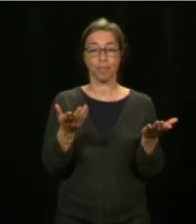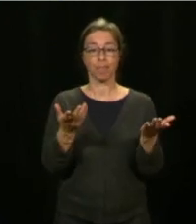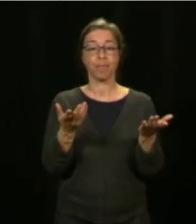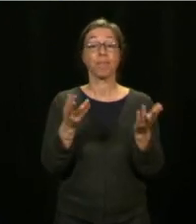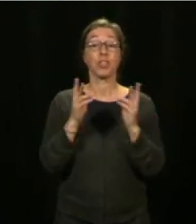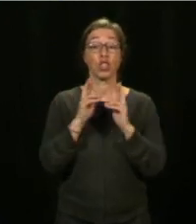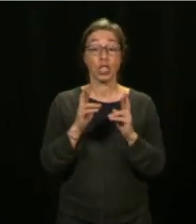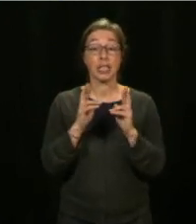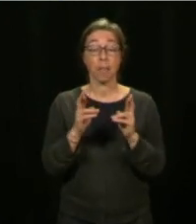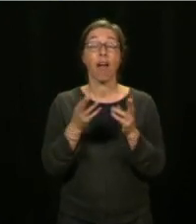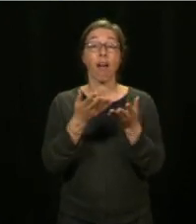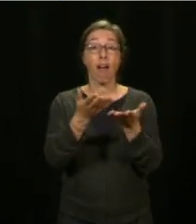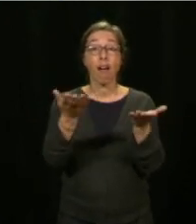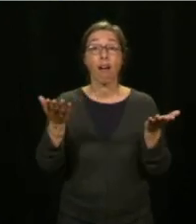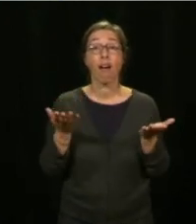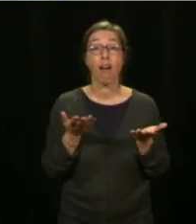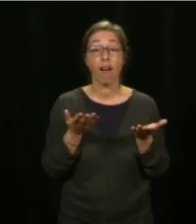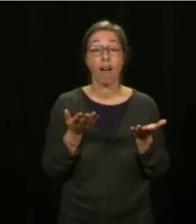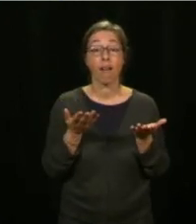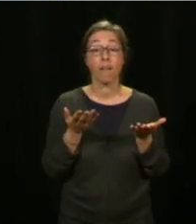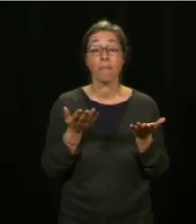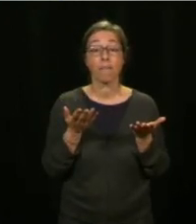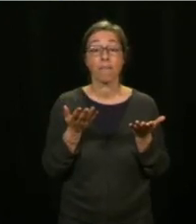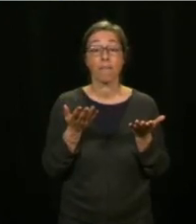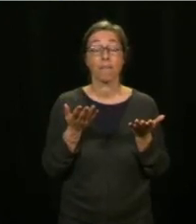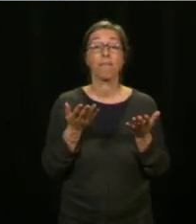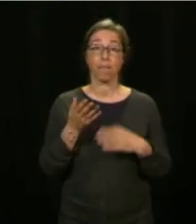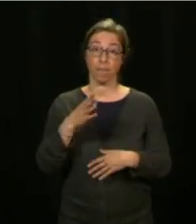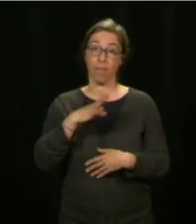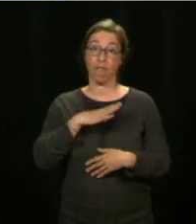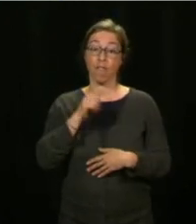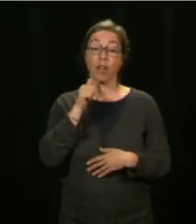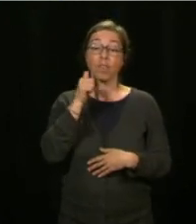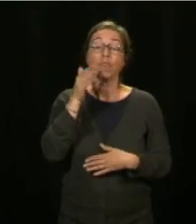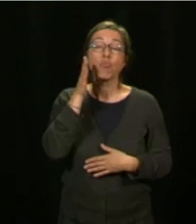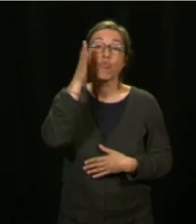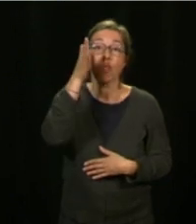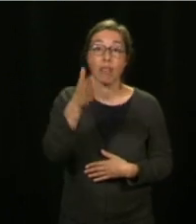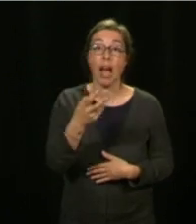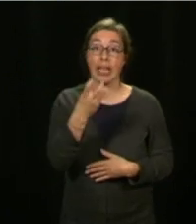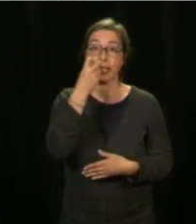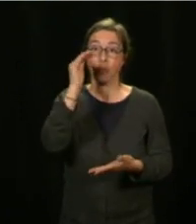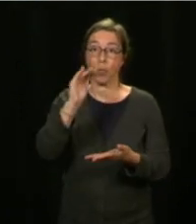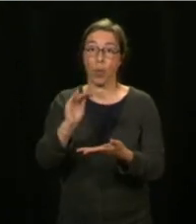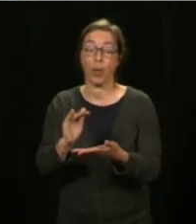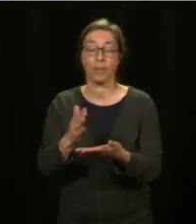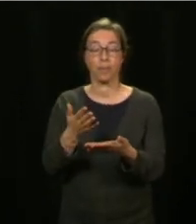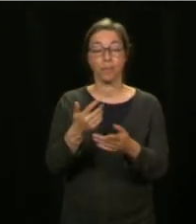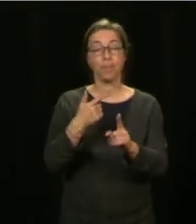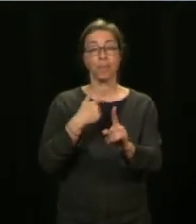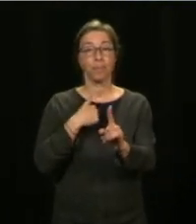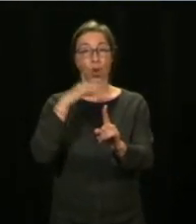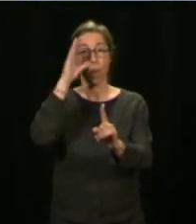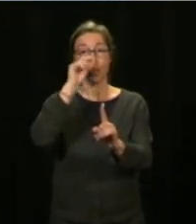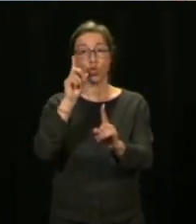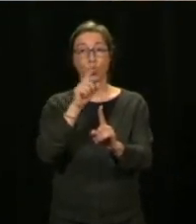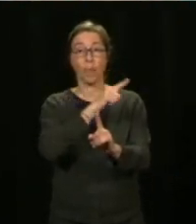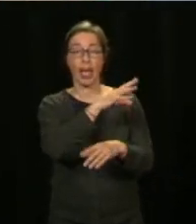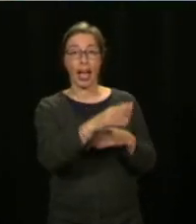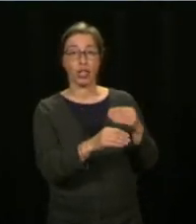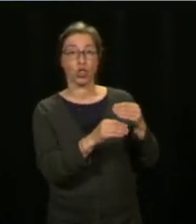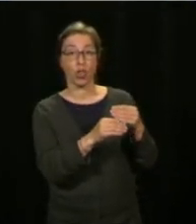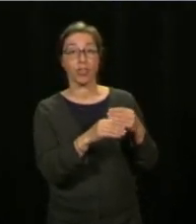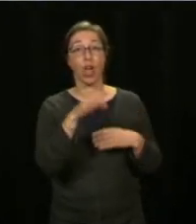pourrait être un facteur qui va faire qu'on va avoir moins de risques. Si je peux me permettre, je vais mettre dans mes mots, parce que le premier ministre me le demande à moi aussi souvent.